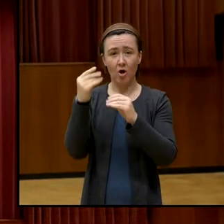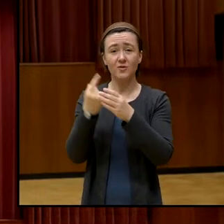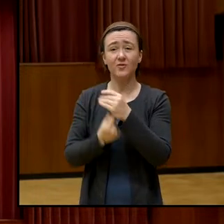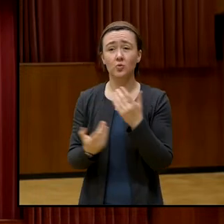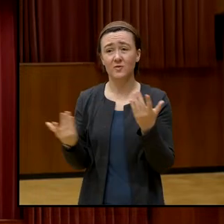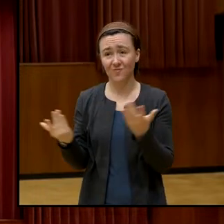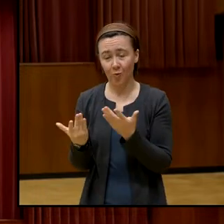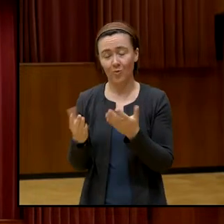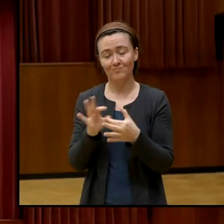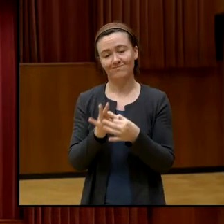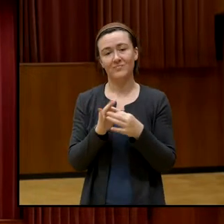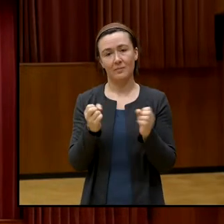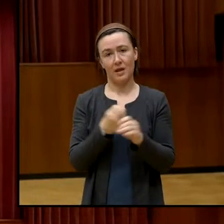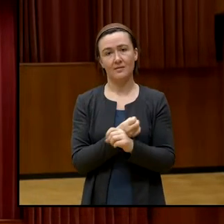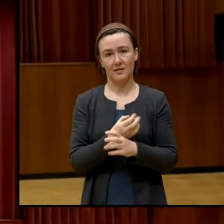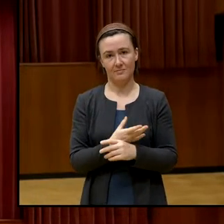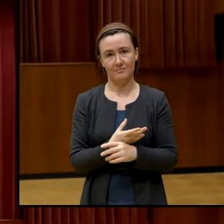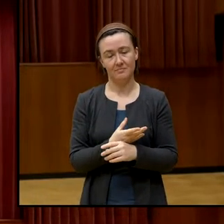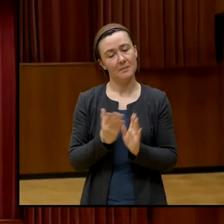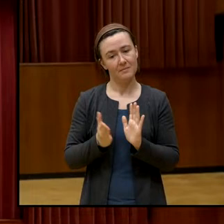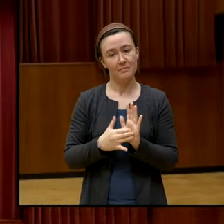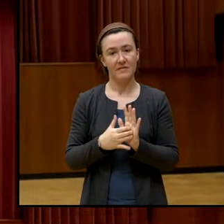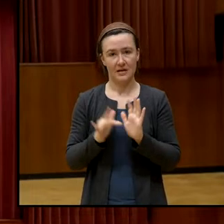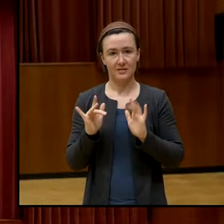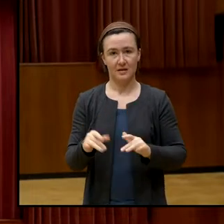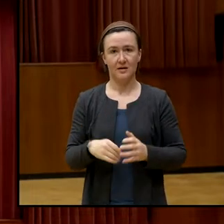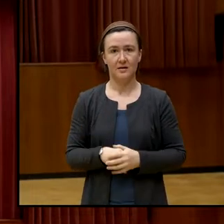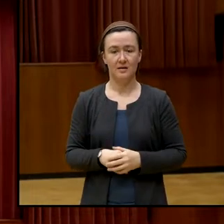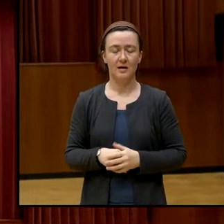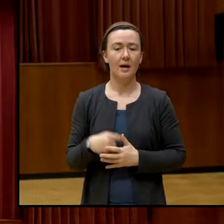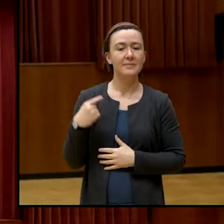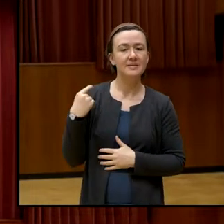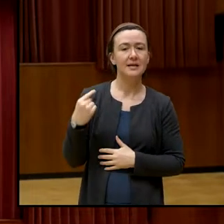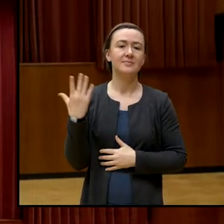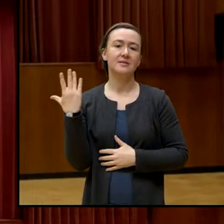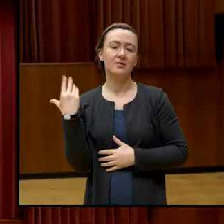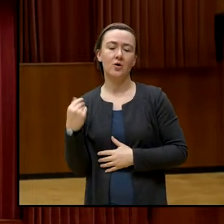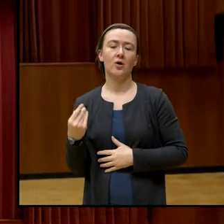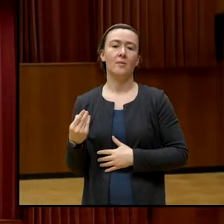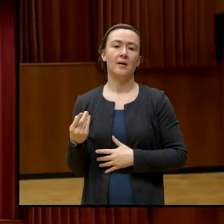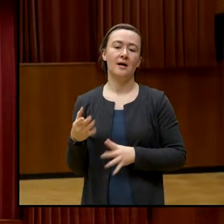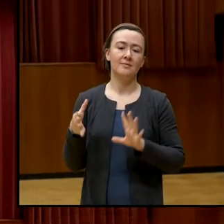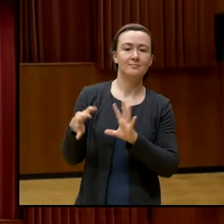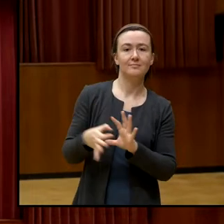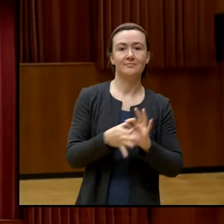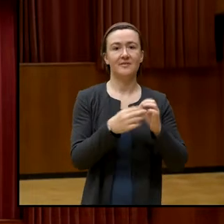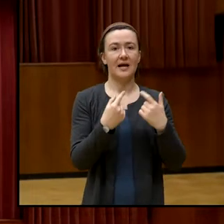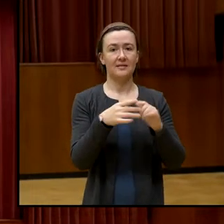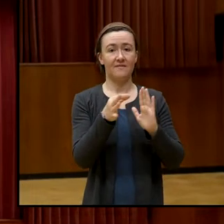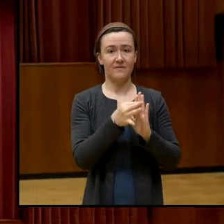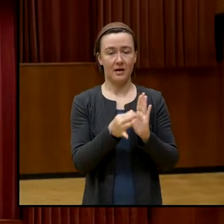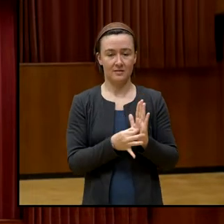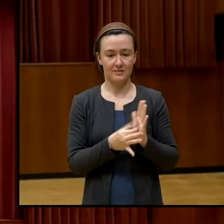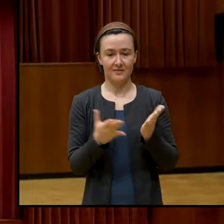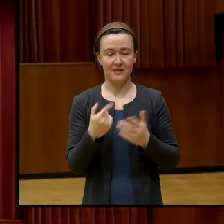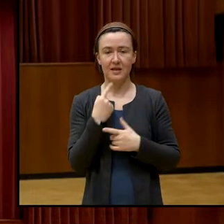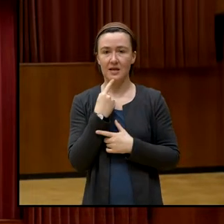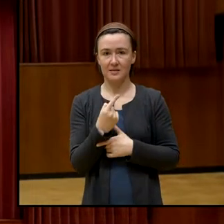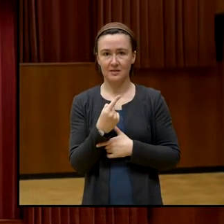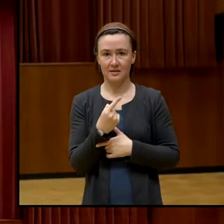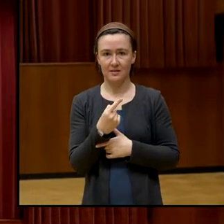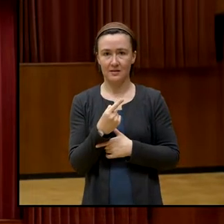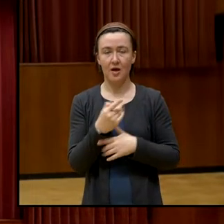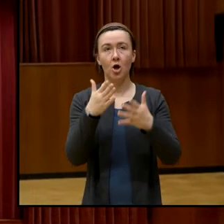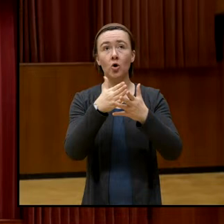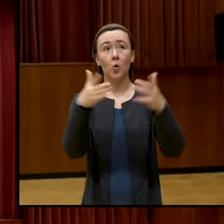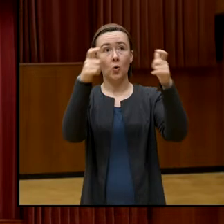Ist bewiesen. Und die haben das aber noch nochmal hinterlegt mit einer Tatsache, die haben nämlich gesagt, das Vertrauen geht verloren in die